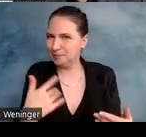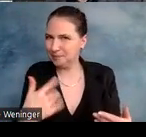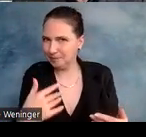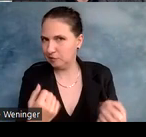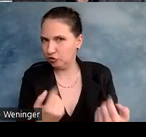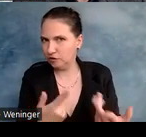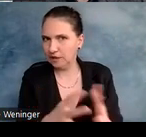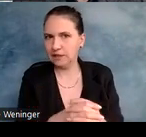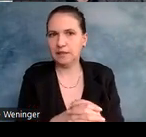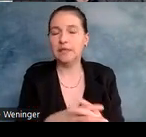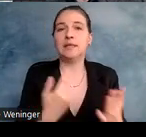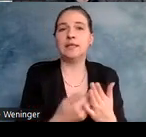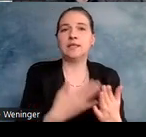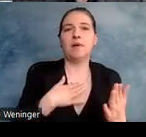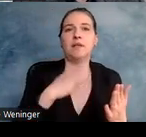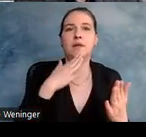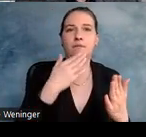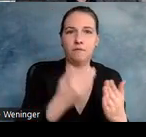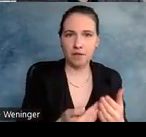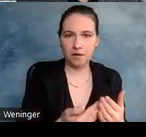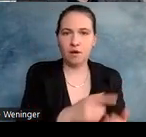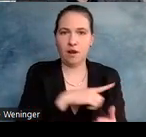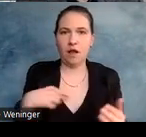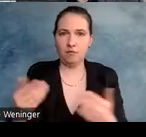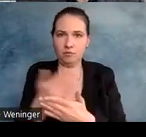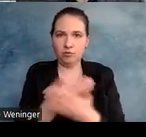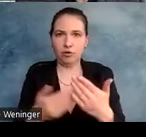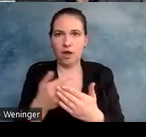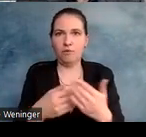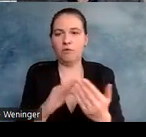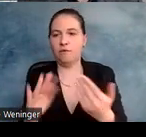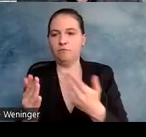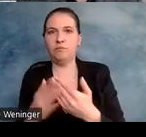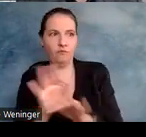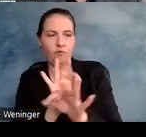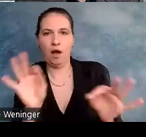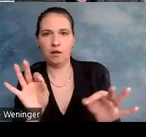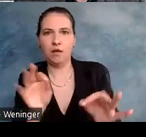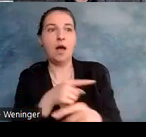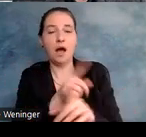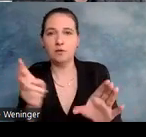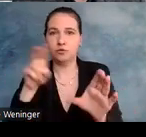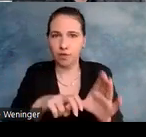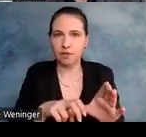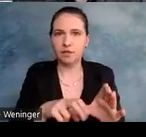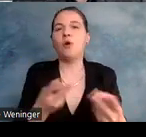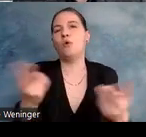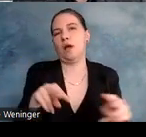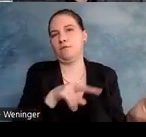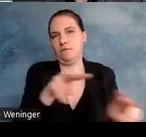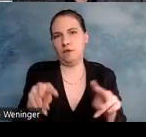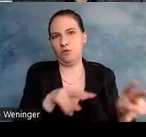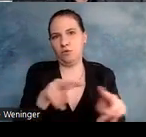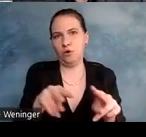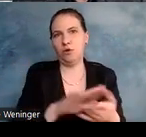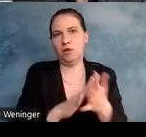Tipp hier wäre, eine lange Beschreibung irgendwo hinterlegen für alle zugänglich. Oder ein Video machen und dann das